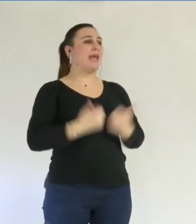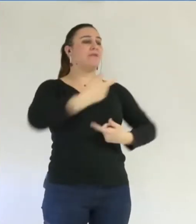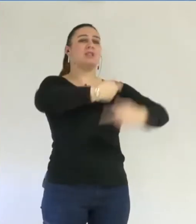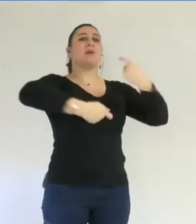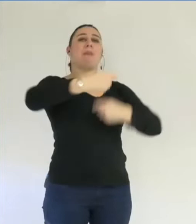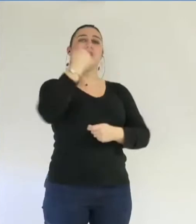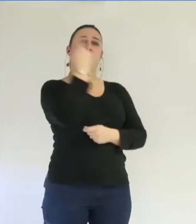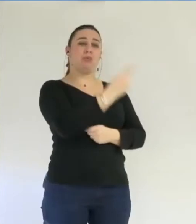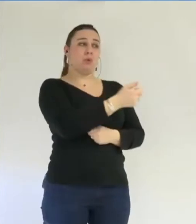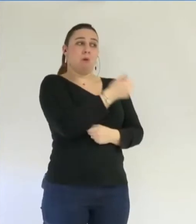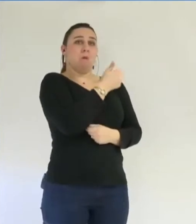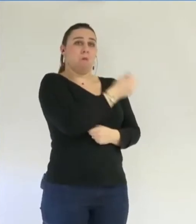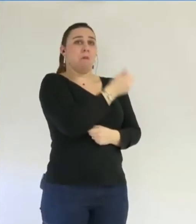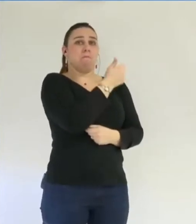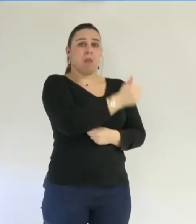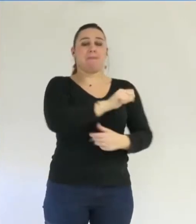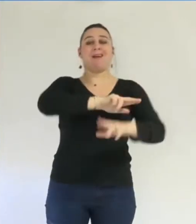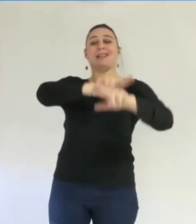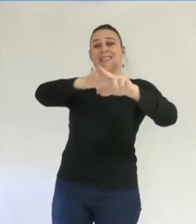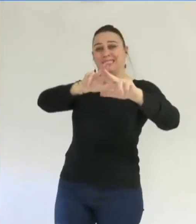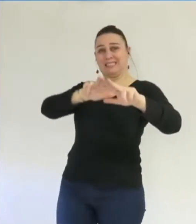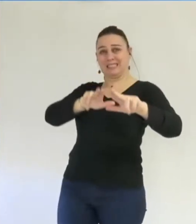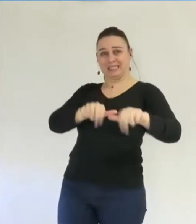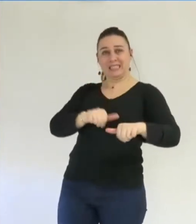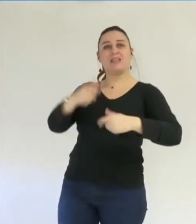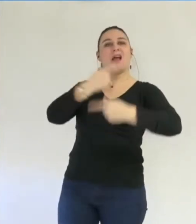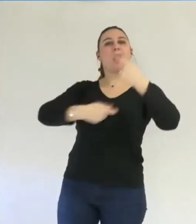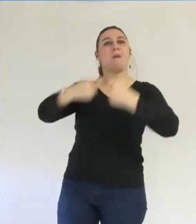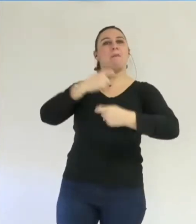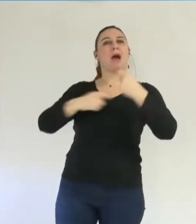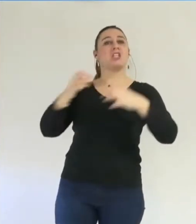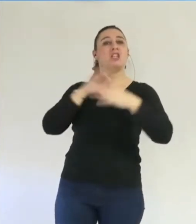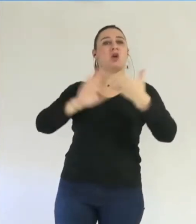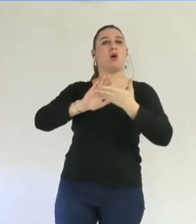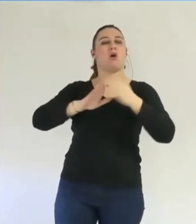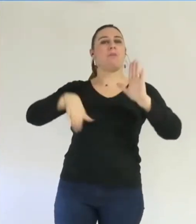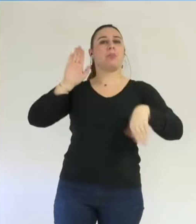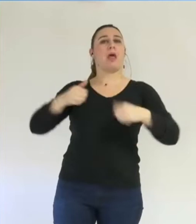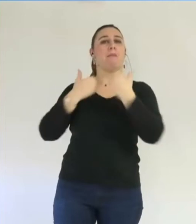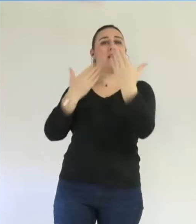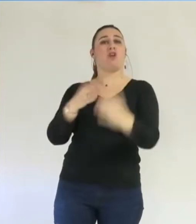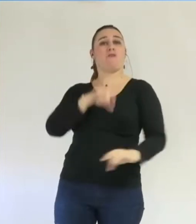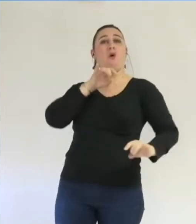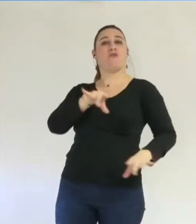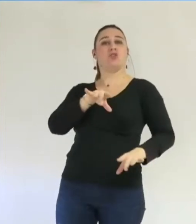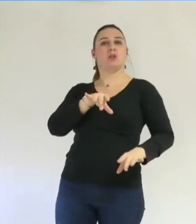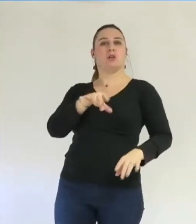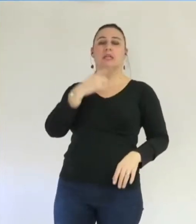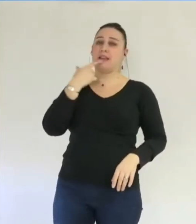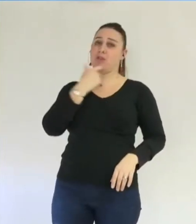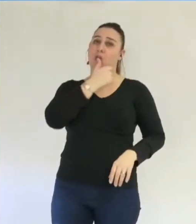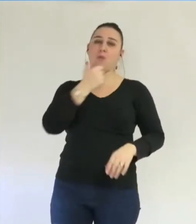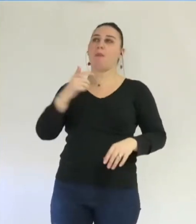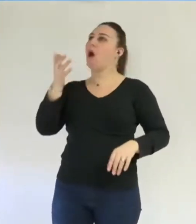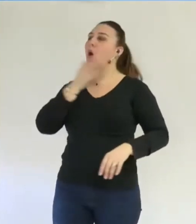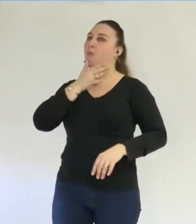refusé de signer le marché sans appel d'offres, arguant qu'il ne pouvait pas être passé sans